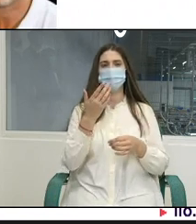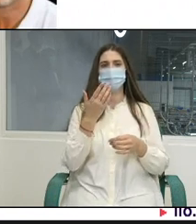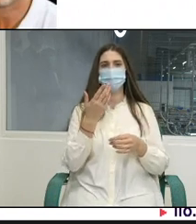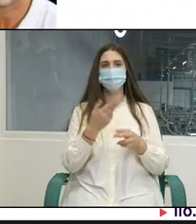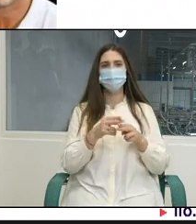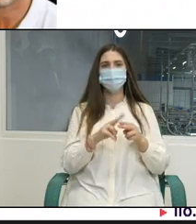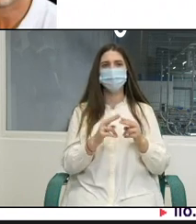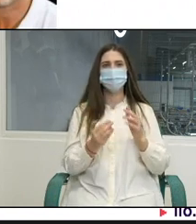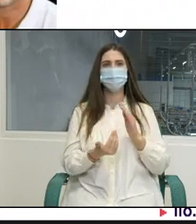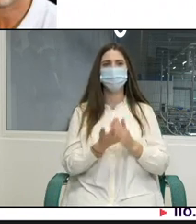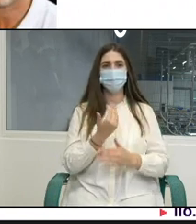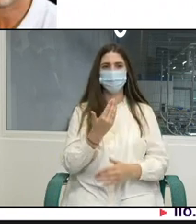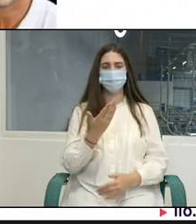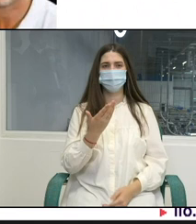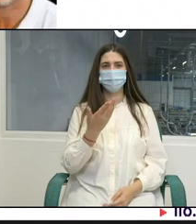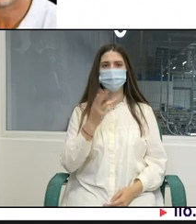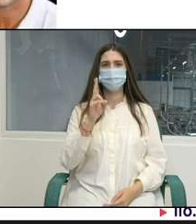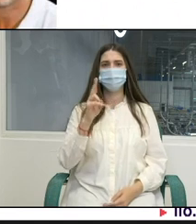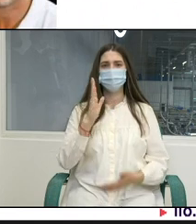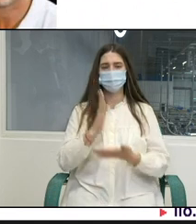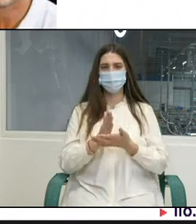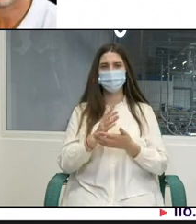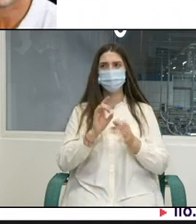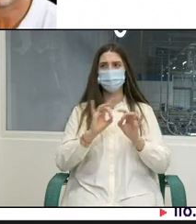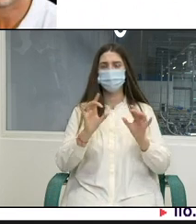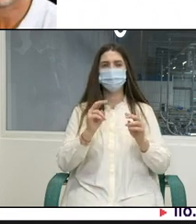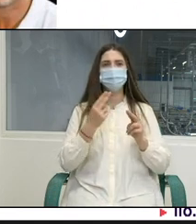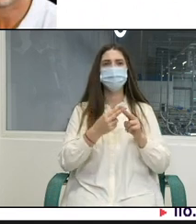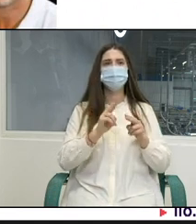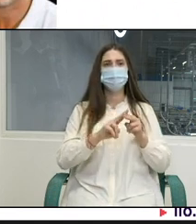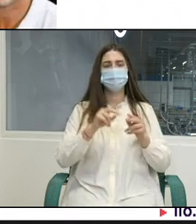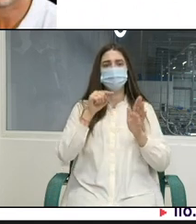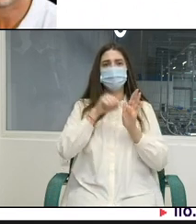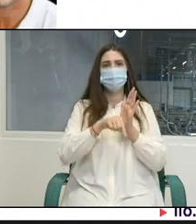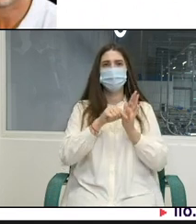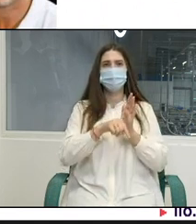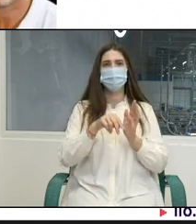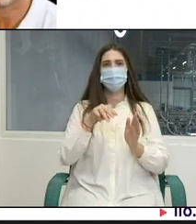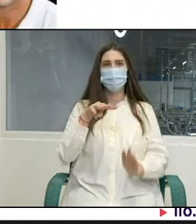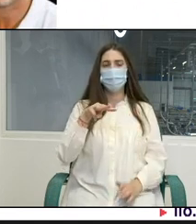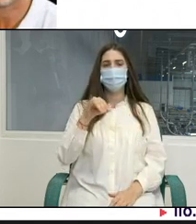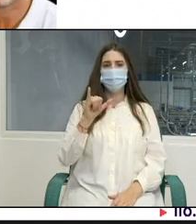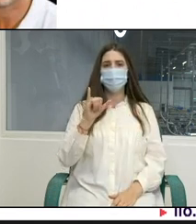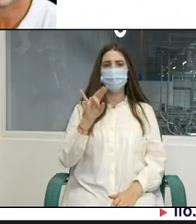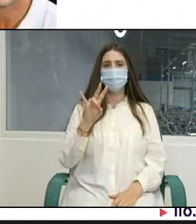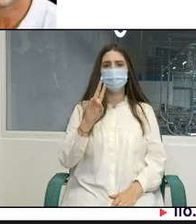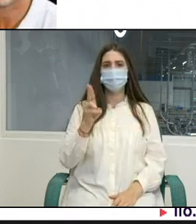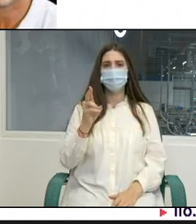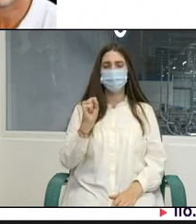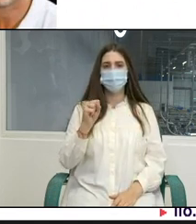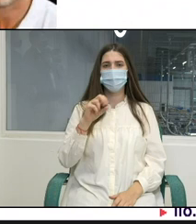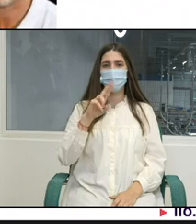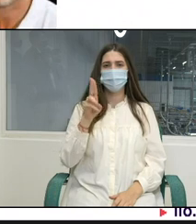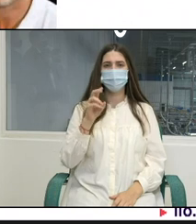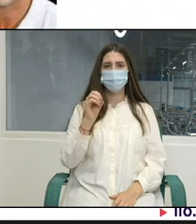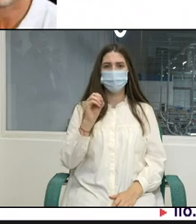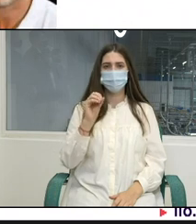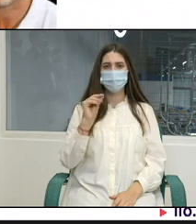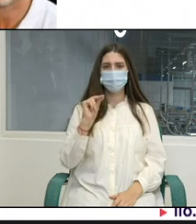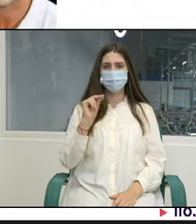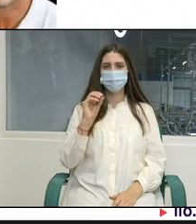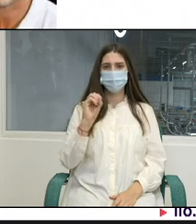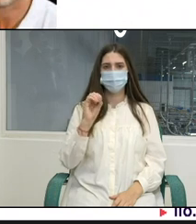noastră în Republica Moldova? Într-o propoziție, de fapt, este cadrul nostru principal de planificare pentru a livra